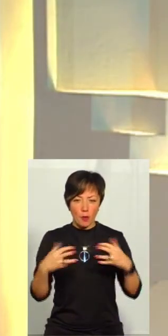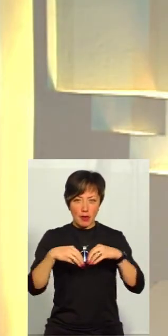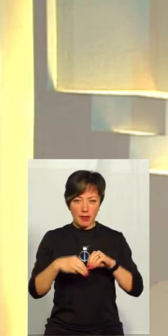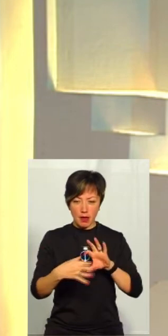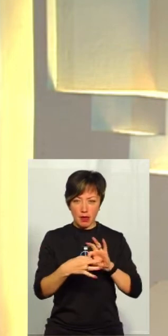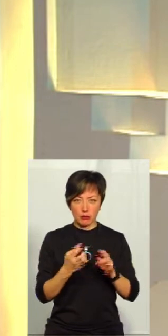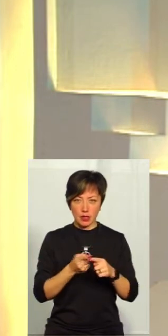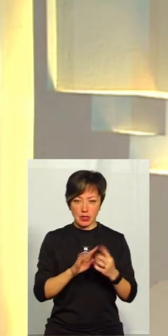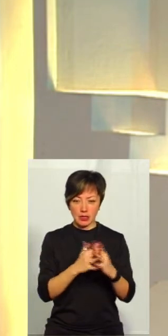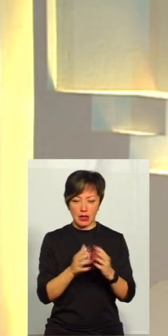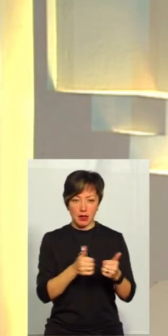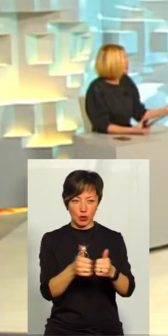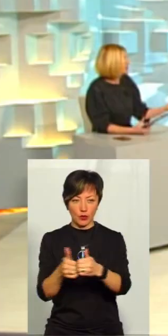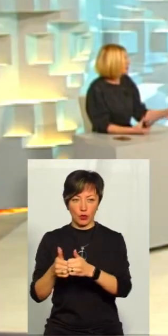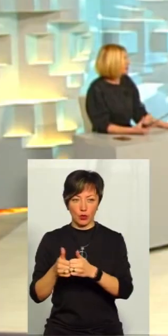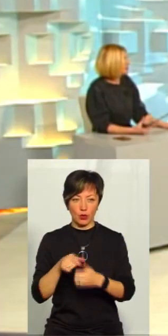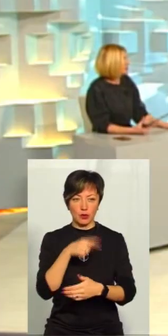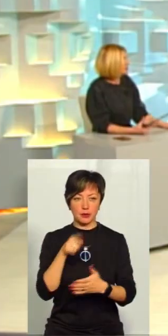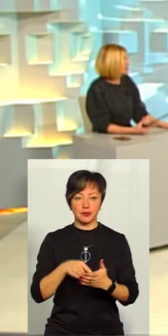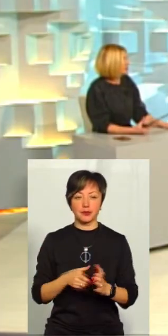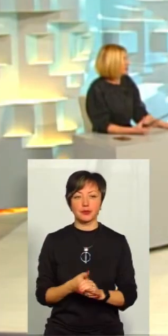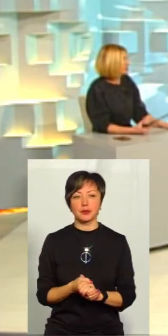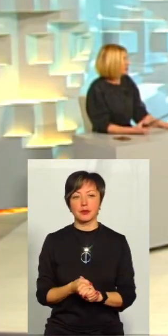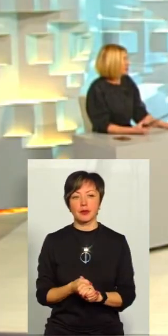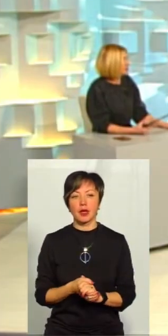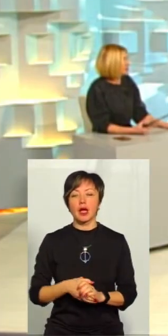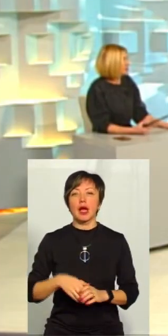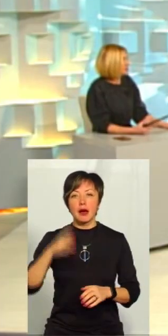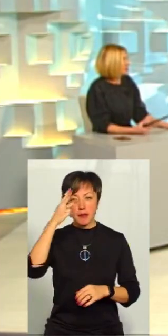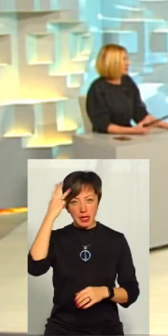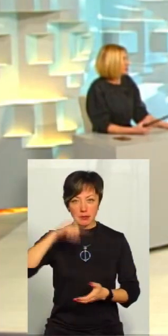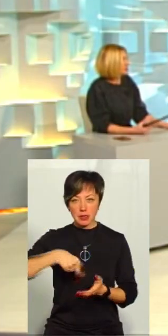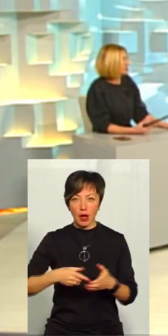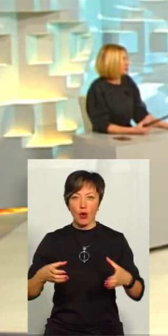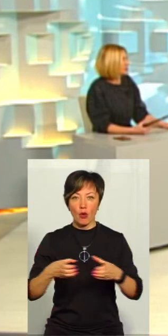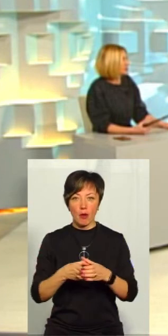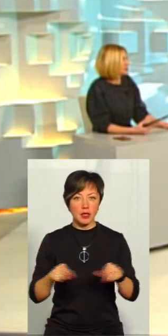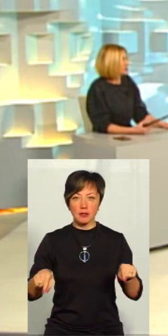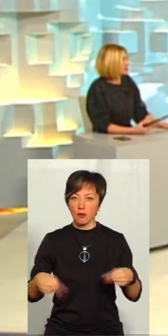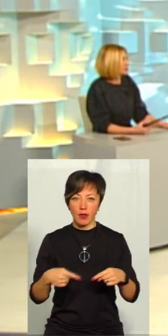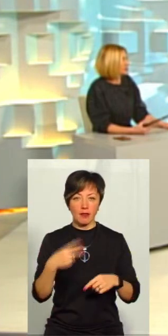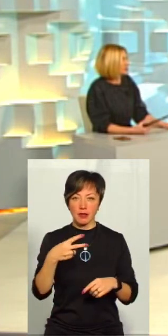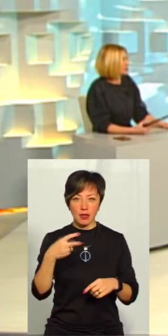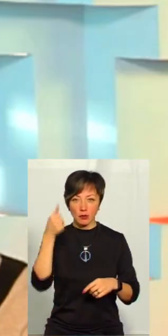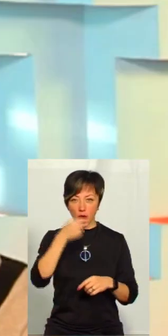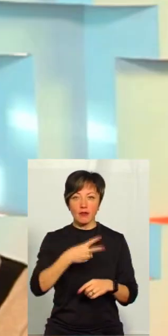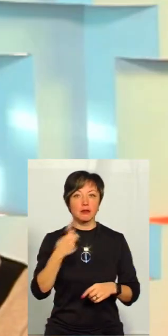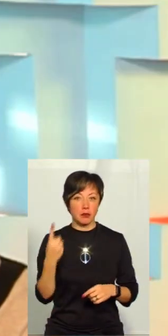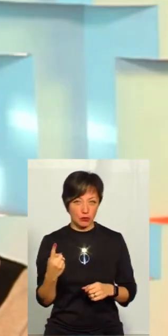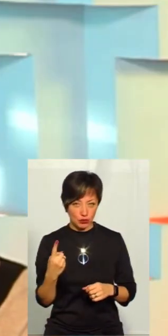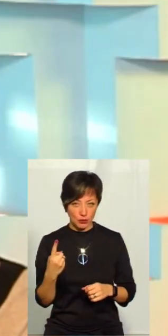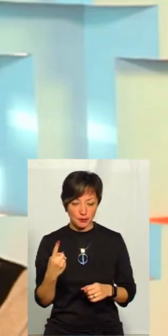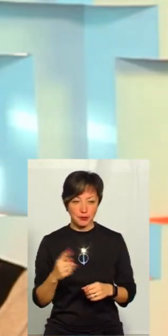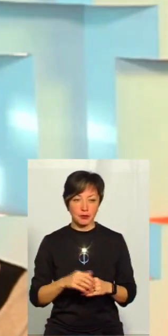'єднаються ще ці села довкола? Перше, Хмельницька міська громада створиться не в 2020 році, а в 2021.